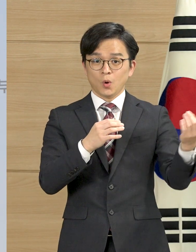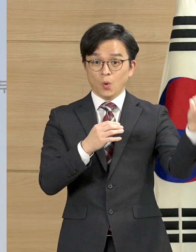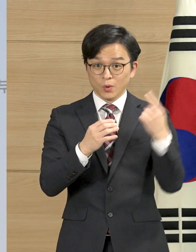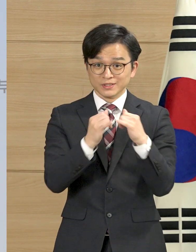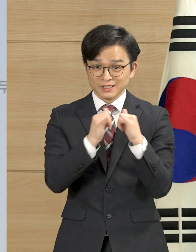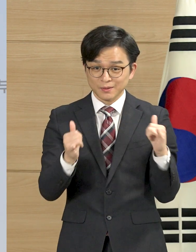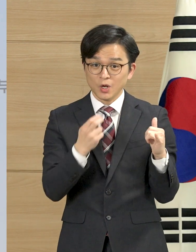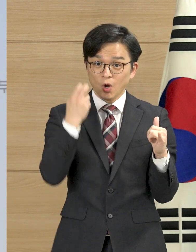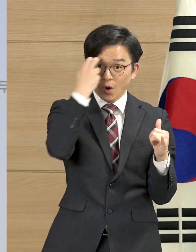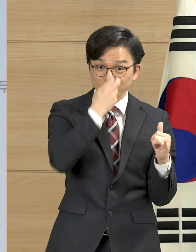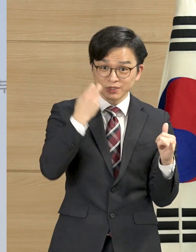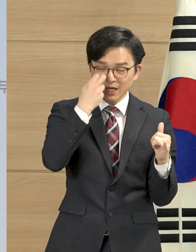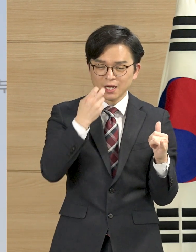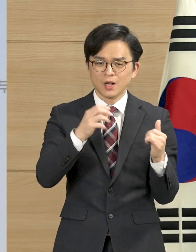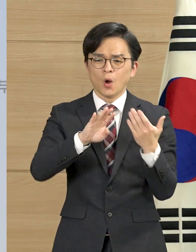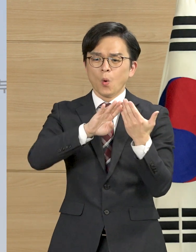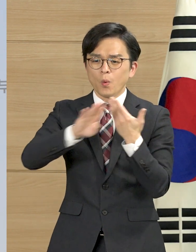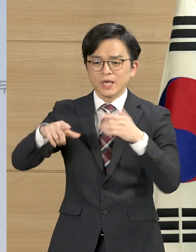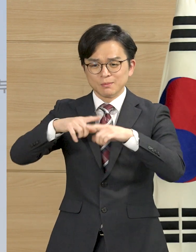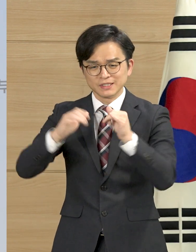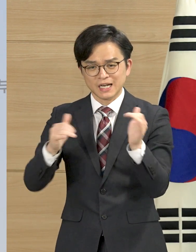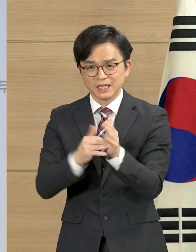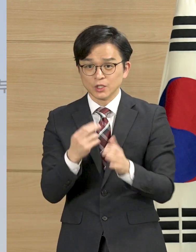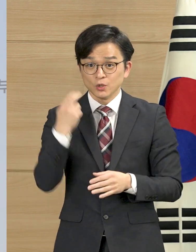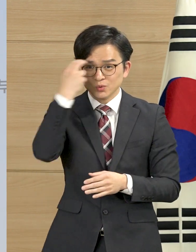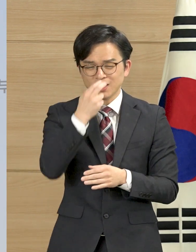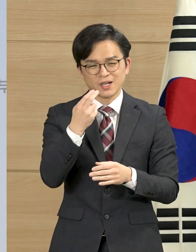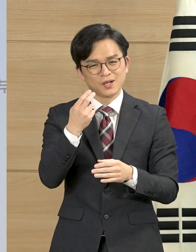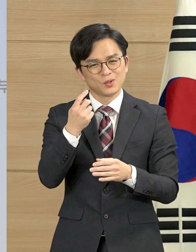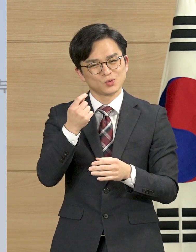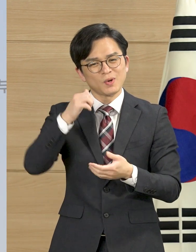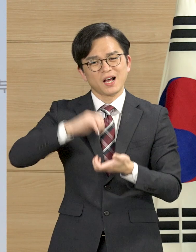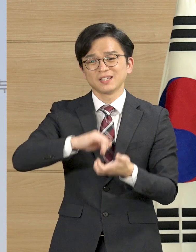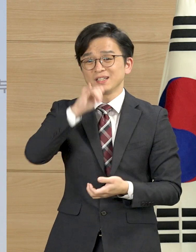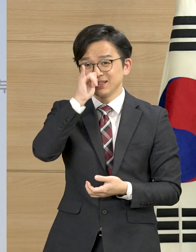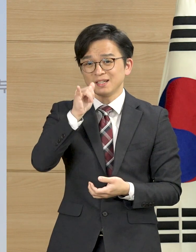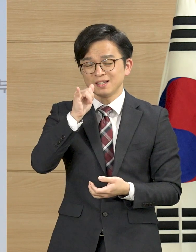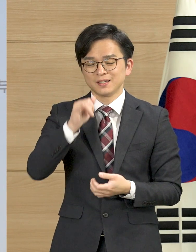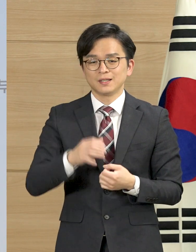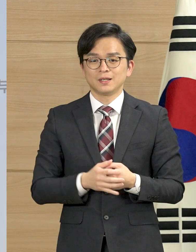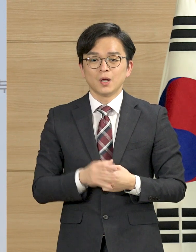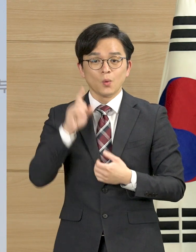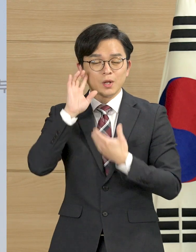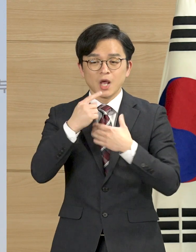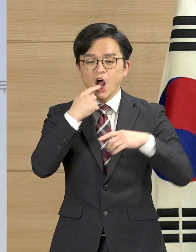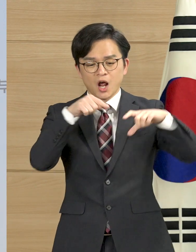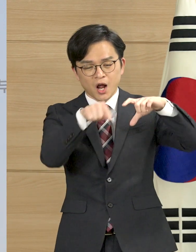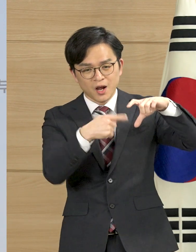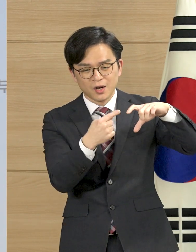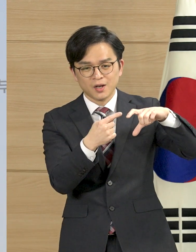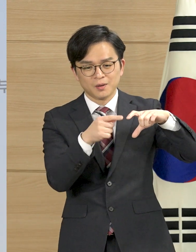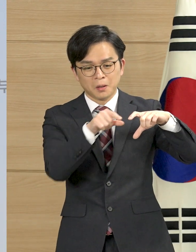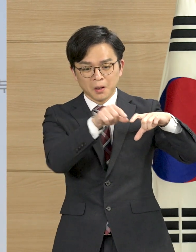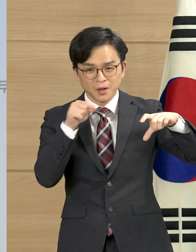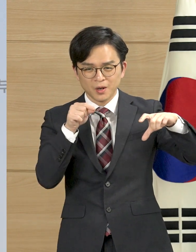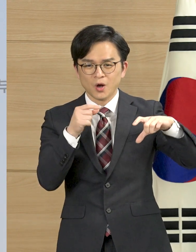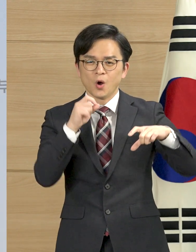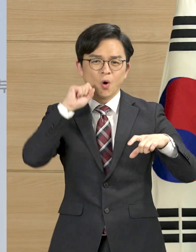유승상자 모두를 검사하기에는 부족한 규모입니다. 어려운 검체 채취 방법,